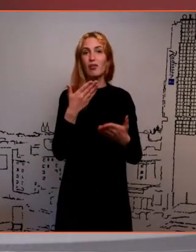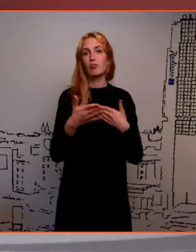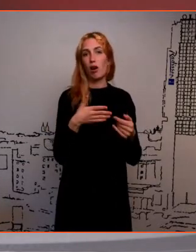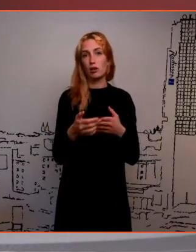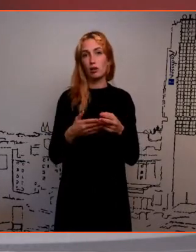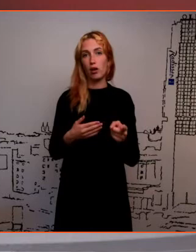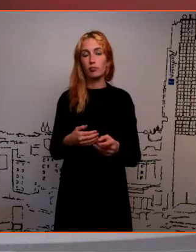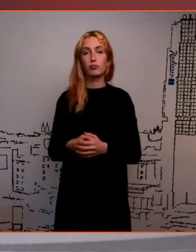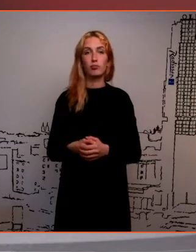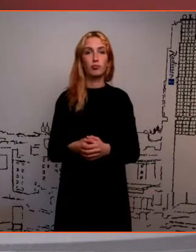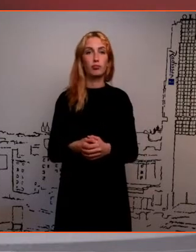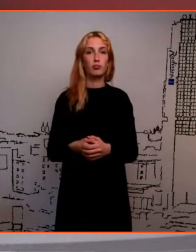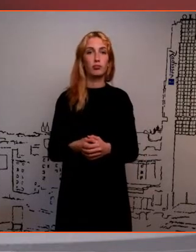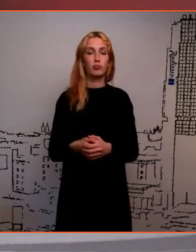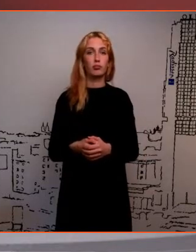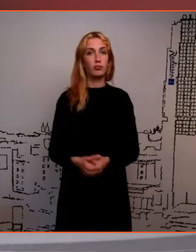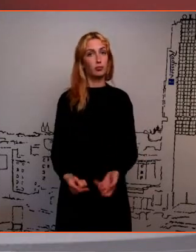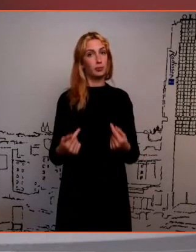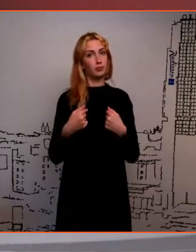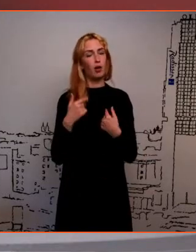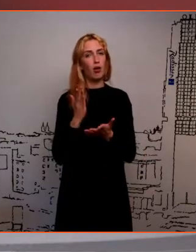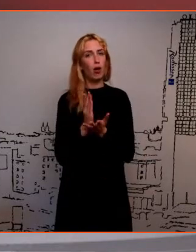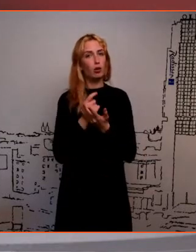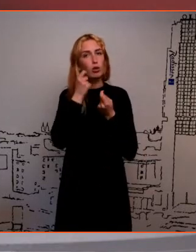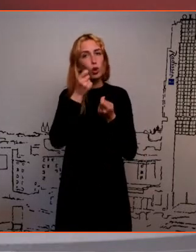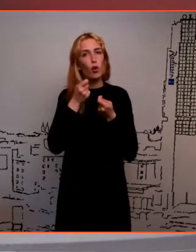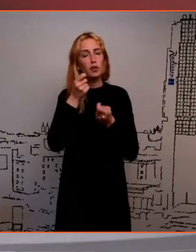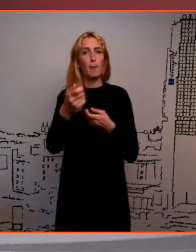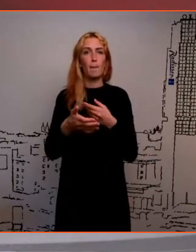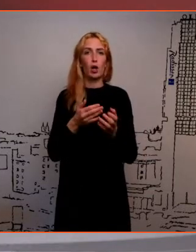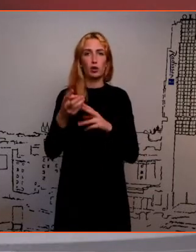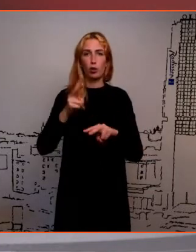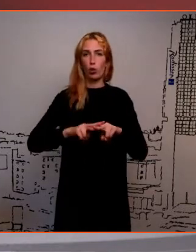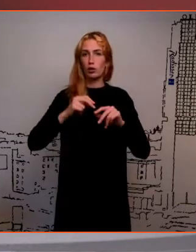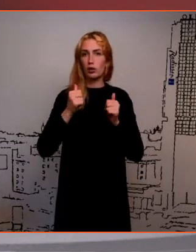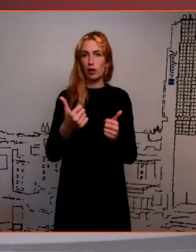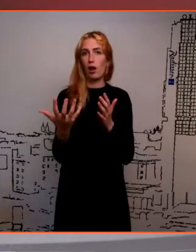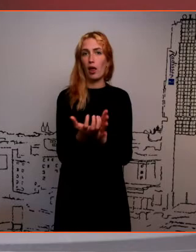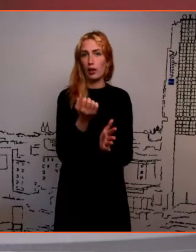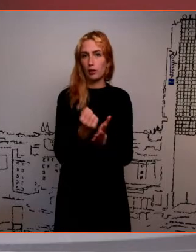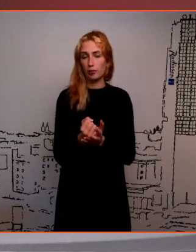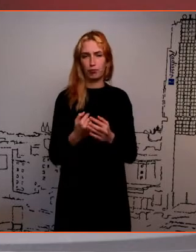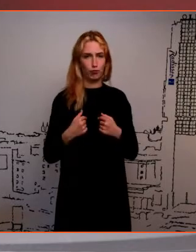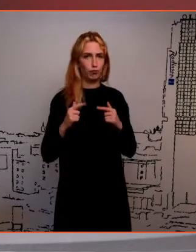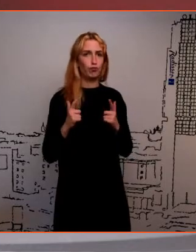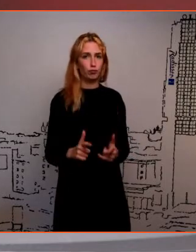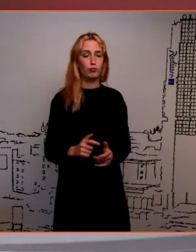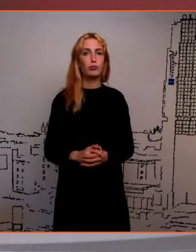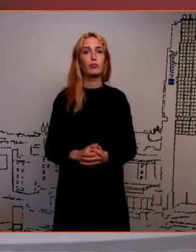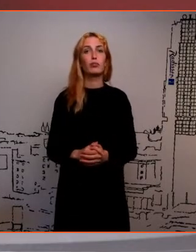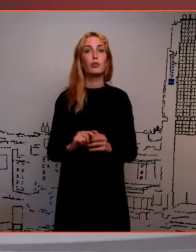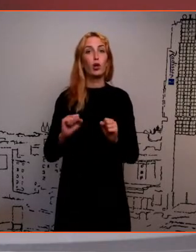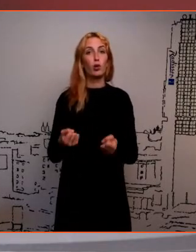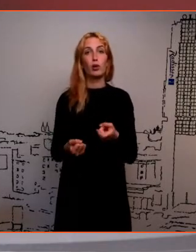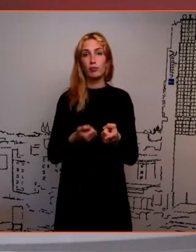mängu. Mina olen alati soovitanud hea praktikakoha leida, just nimelt ka siis, kui tegu